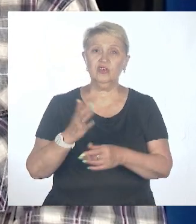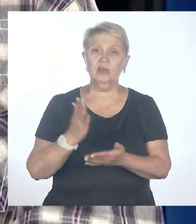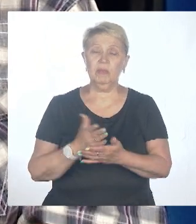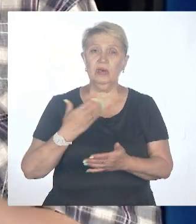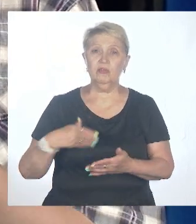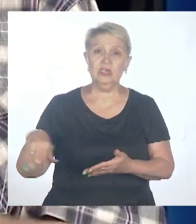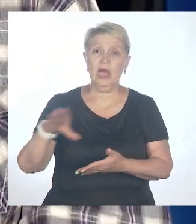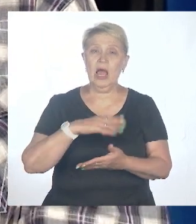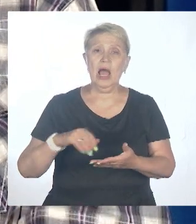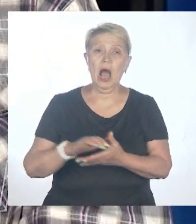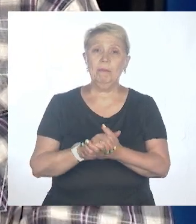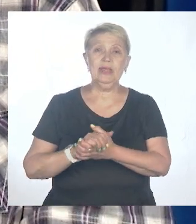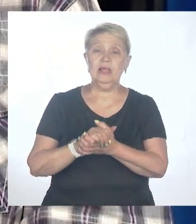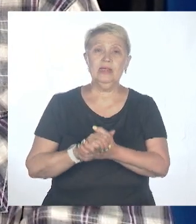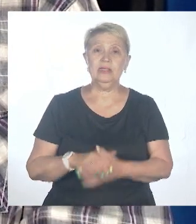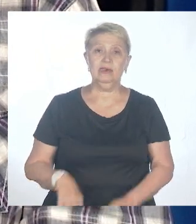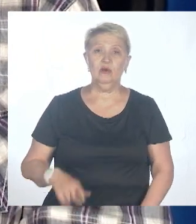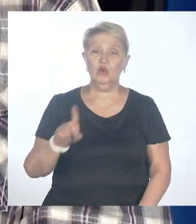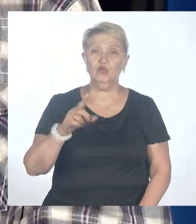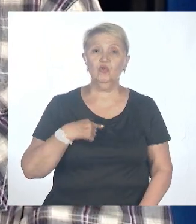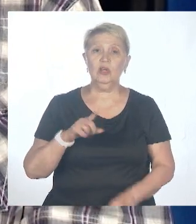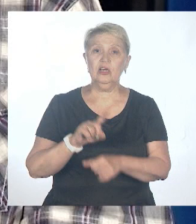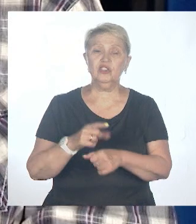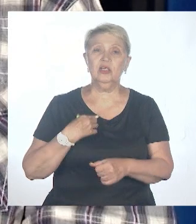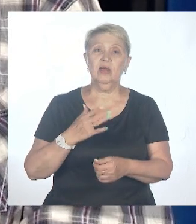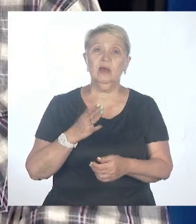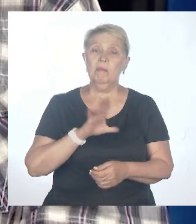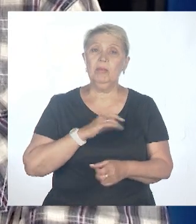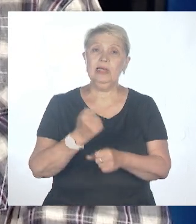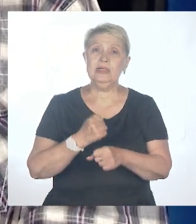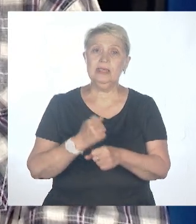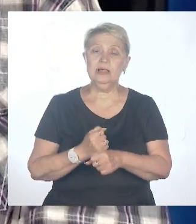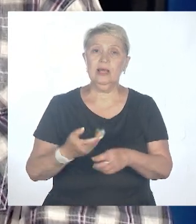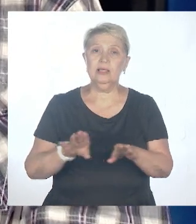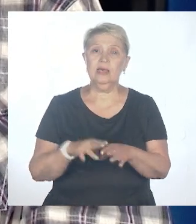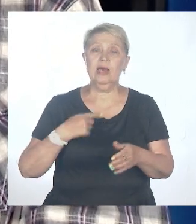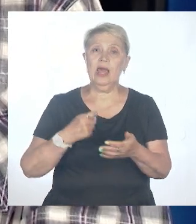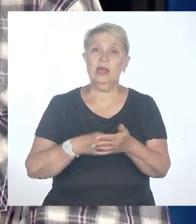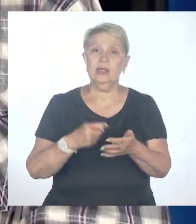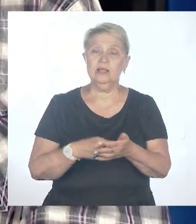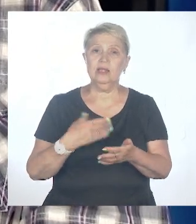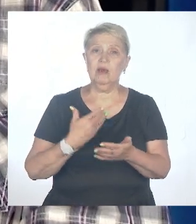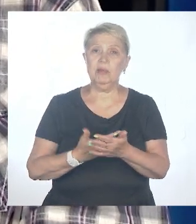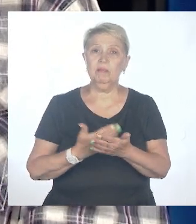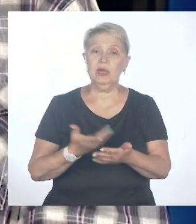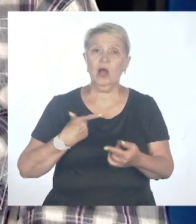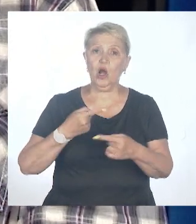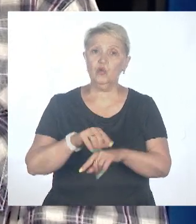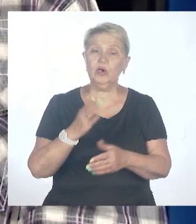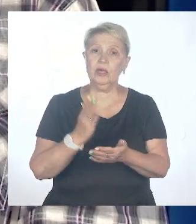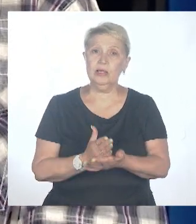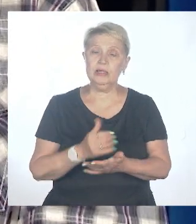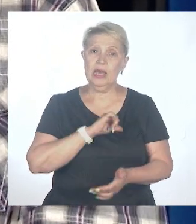То есть, это самое первое, что нужно было сделать. Потому что те исследования, которые, например, на сегодня есть, показывают, что самая